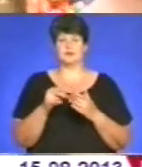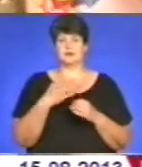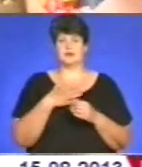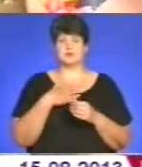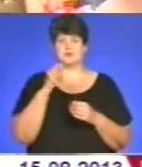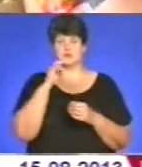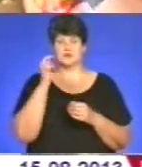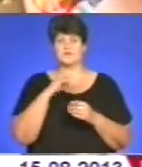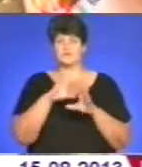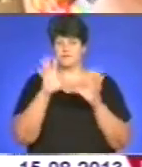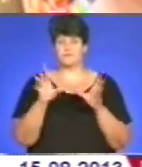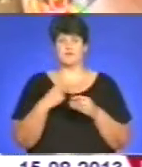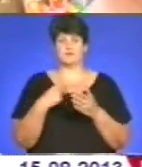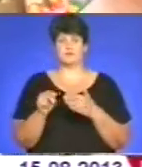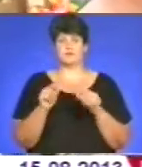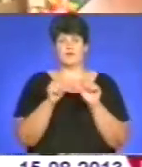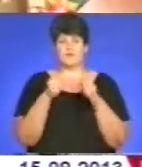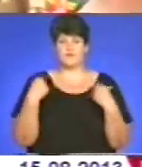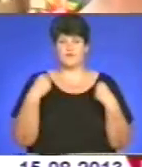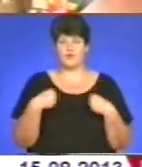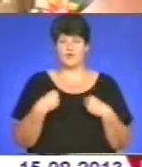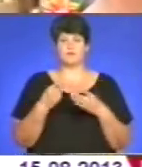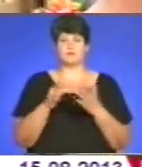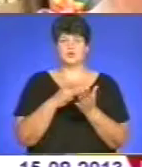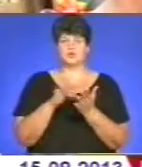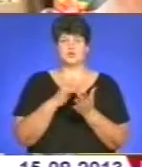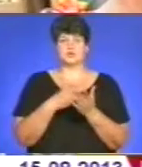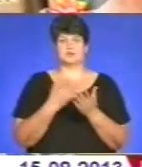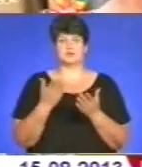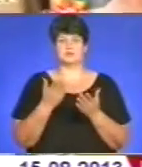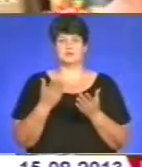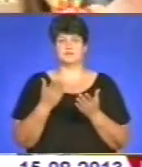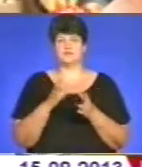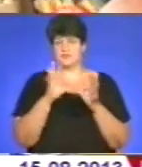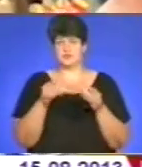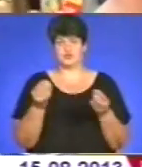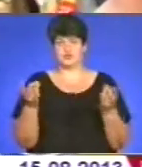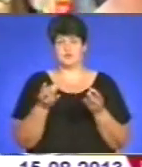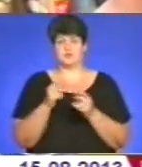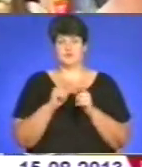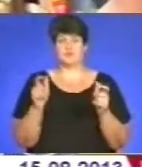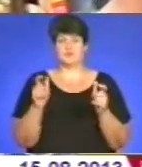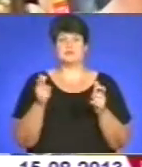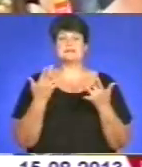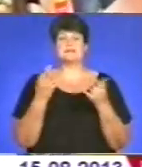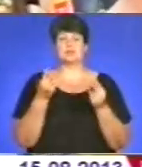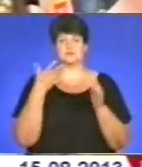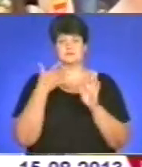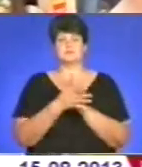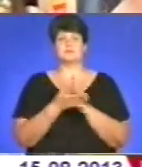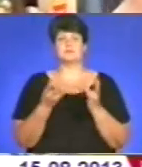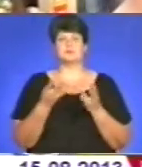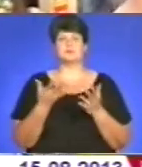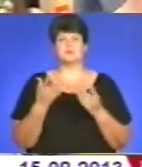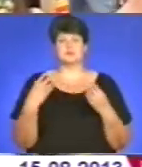Ще купили форму, зошити, щоденки, до школи необхідно. І скільки грошей треба витратити, щоб зібрати